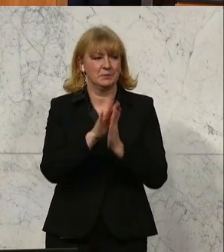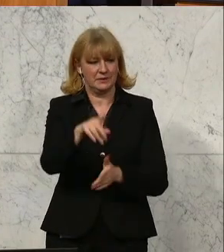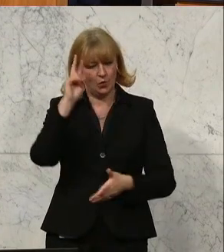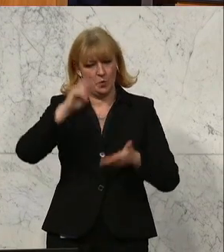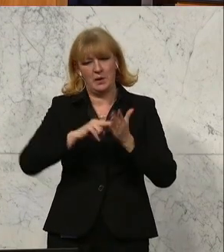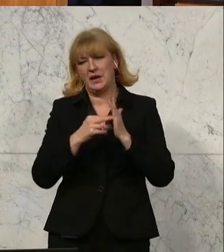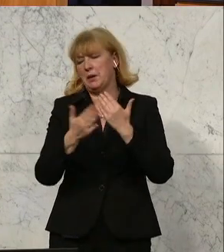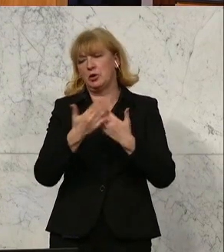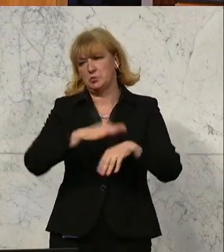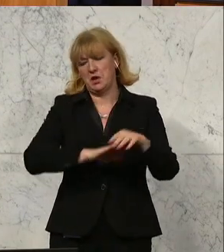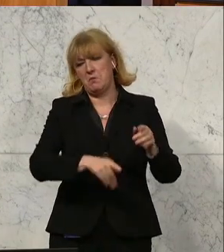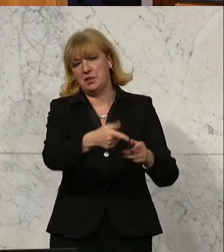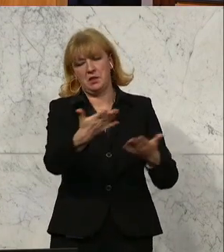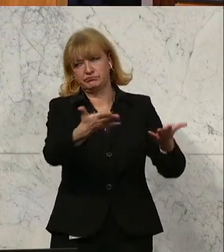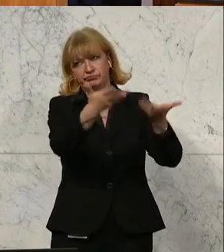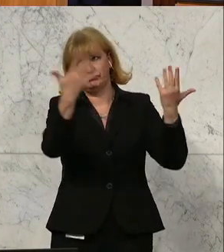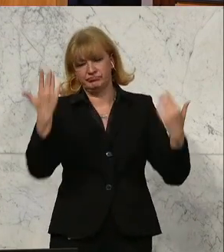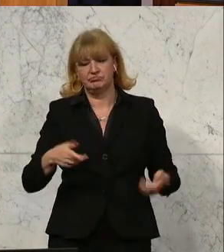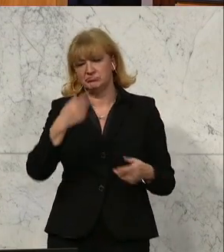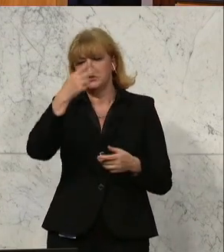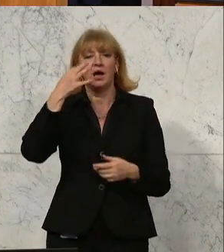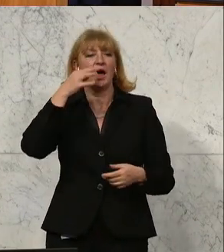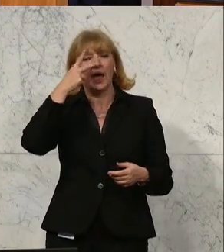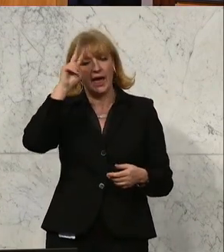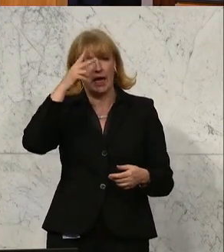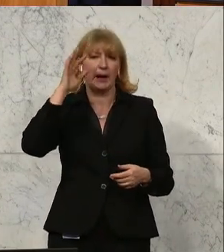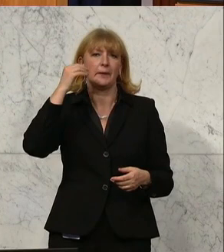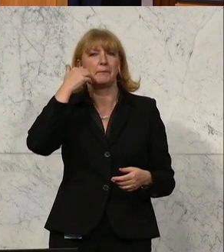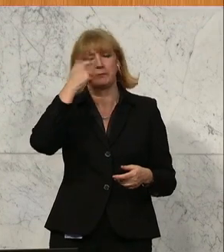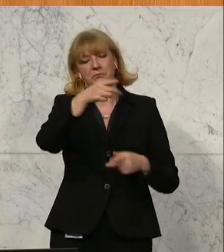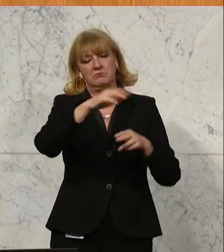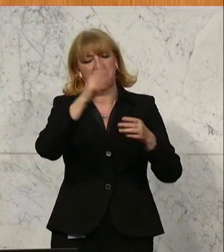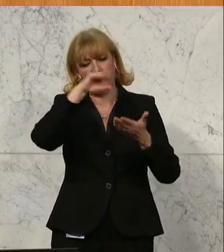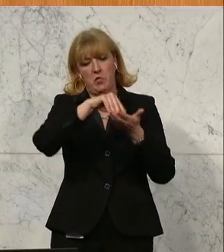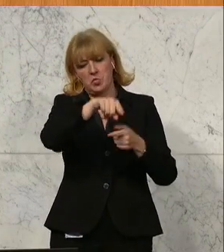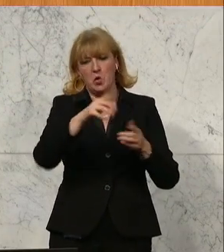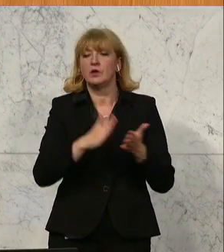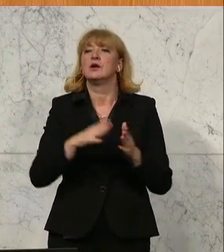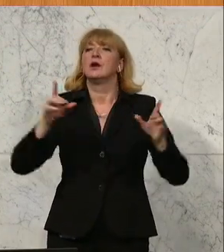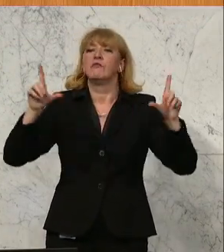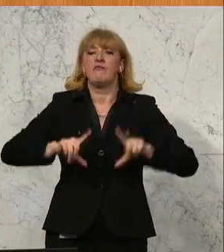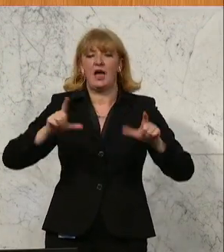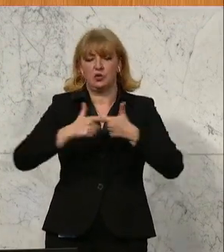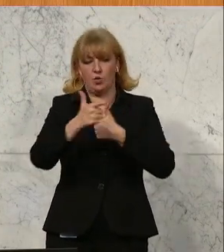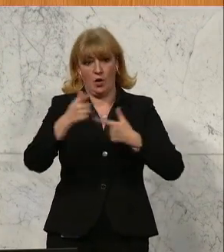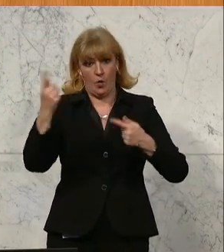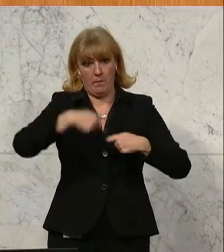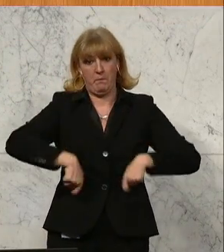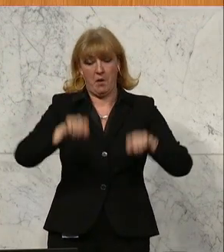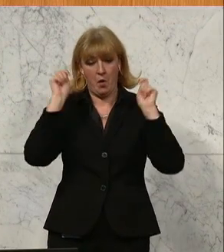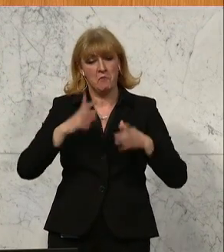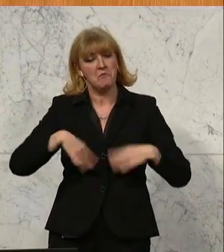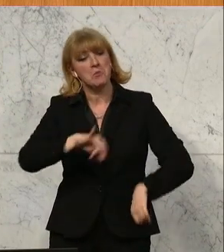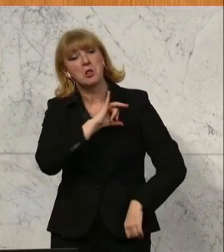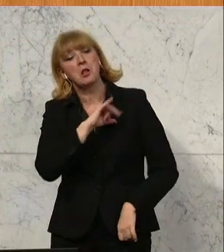der Gemeinde X, liebe Herr und Frau Müller, in der Gemeinde X wird eine Veranstaltungshalle gebaut und die Familie interessiert sich dafür,